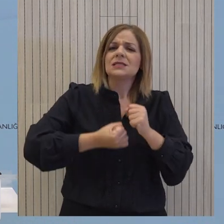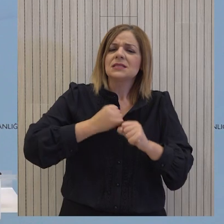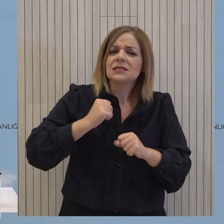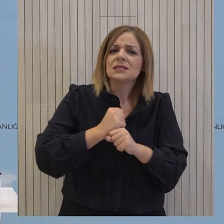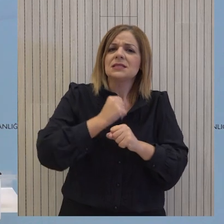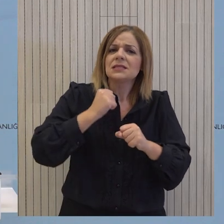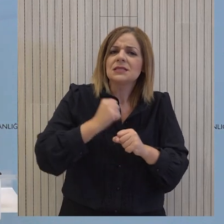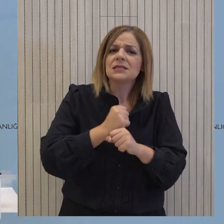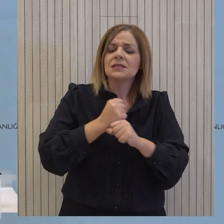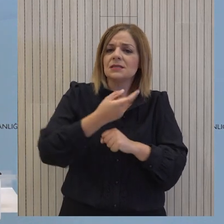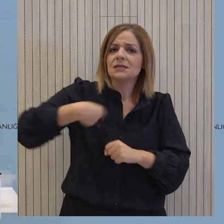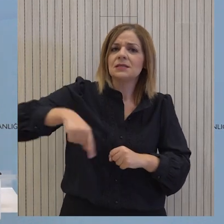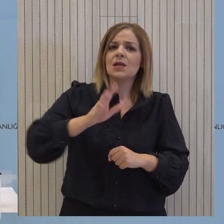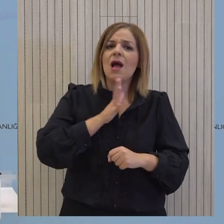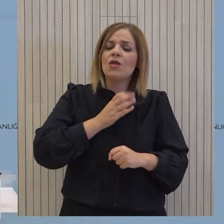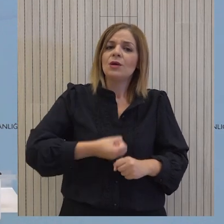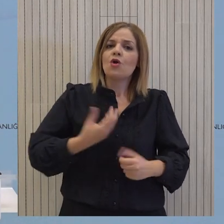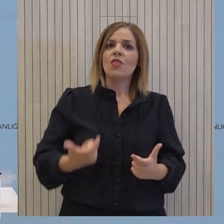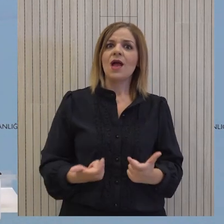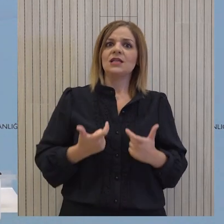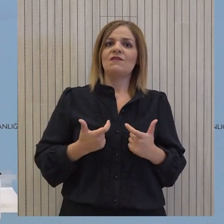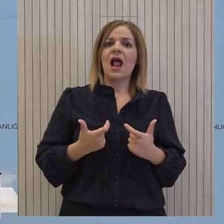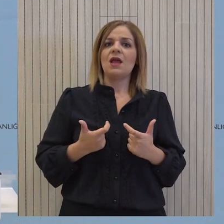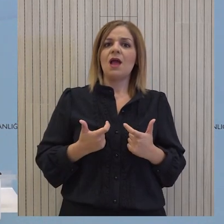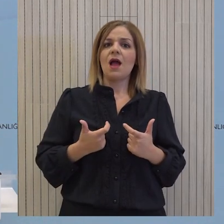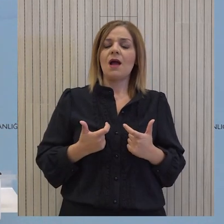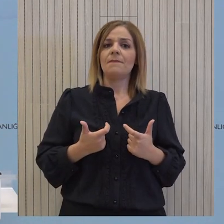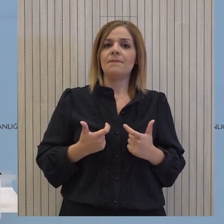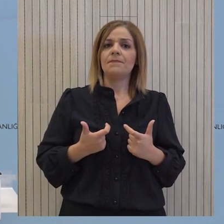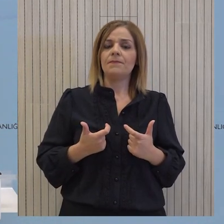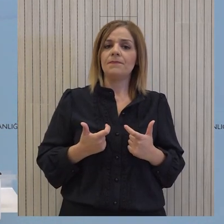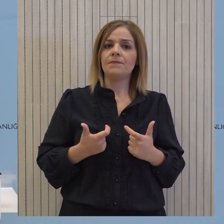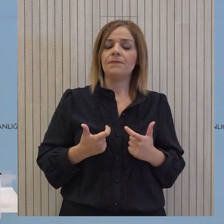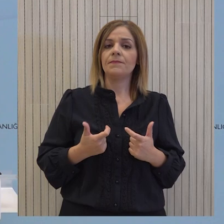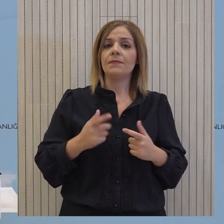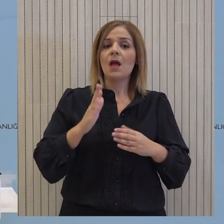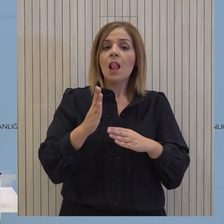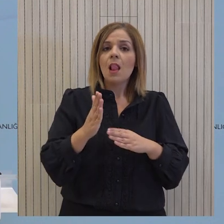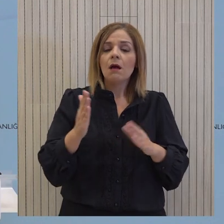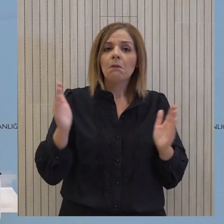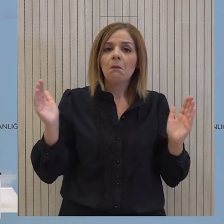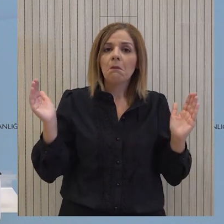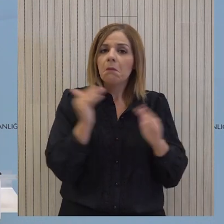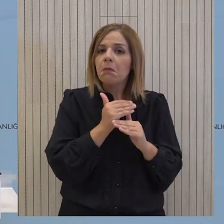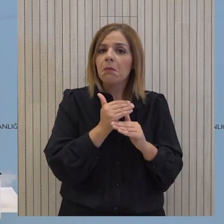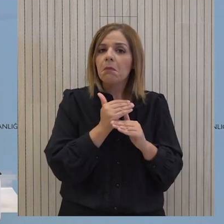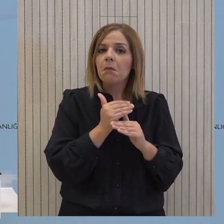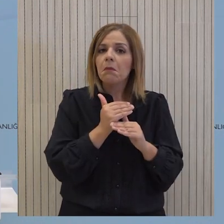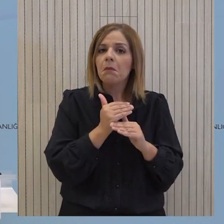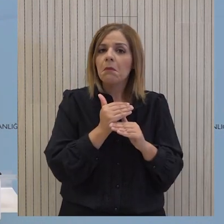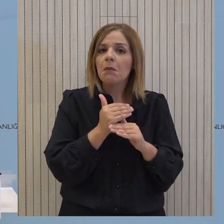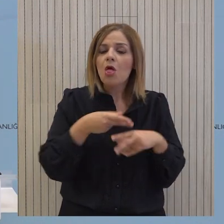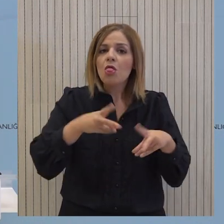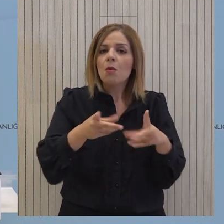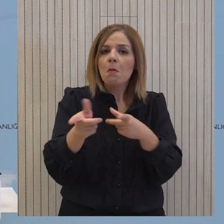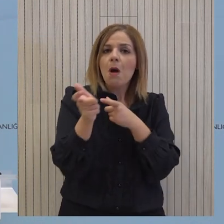επαναφέρει το αίσθημα ασφάλειας στον κυπριακό λαό. Και πριν θα λέξω να λύσει, επέζονταμε